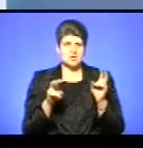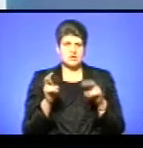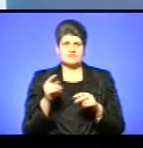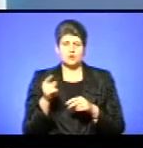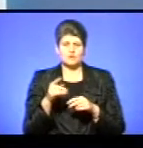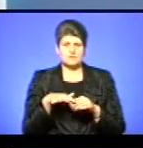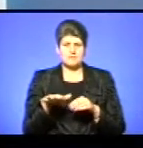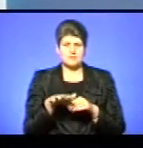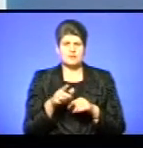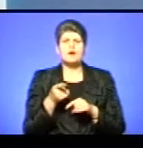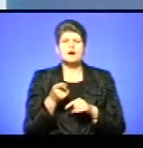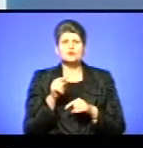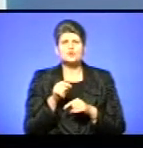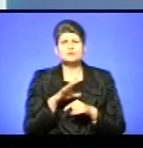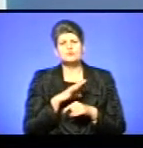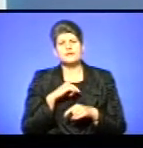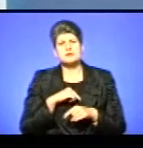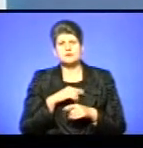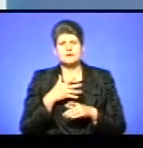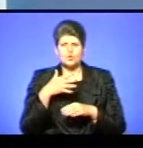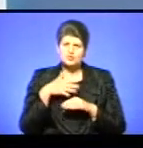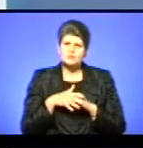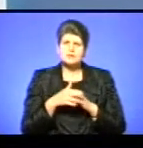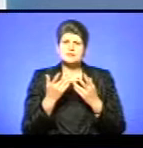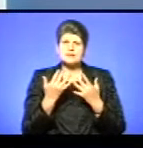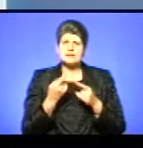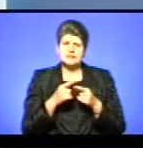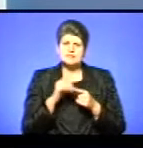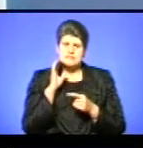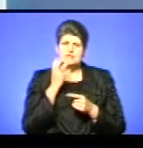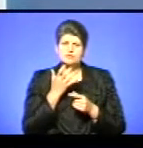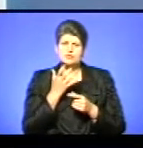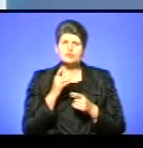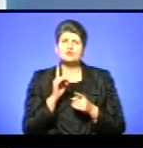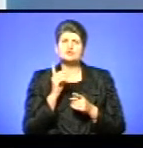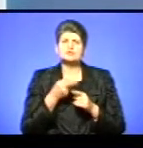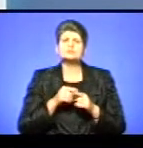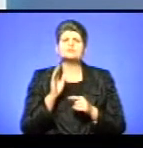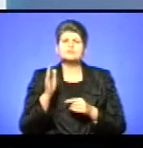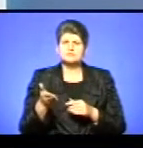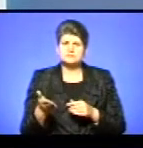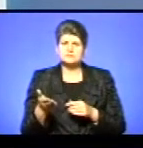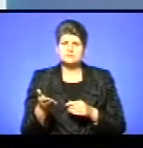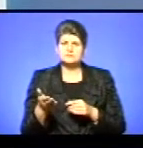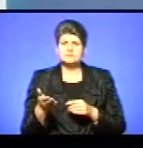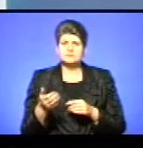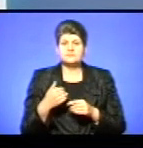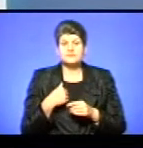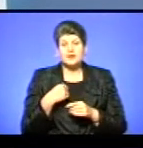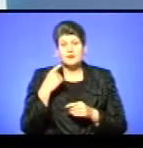майдан. Які тоді були настрої? Чи вони розуміли, наскільки це все було серйозно? І до чого це призведе? Я думаю, що